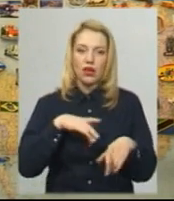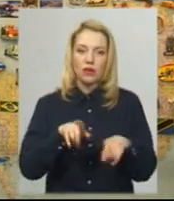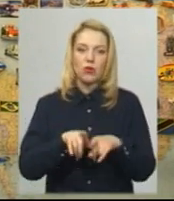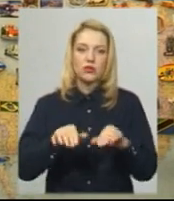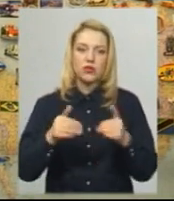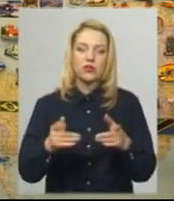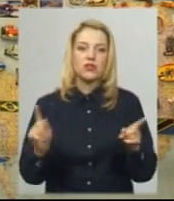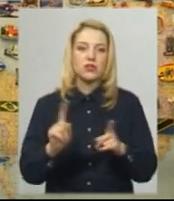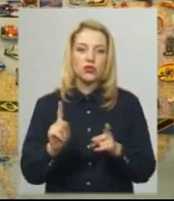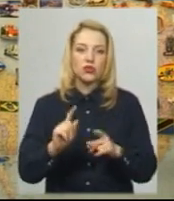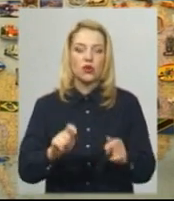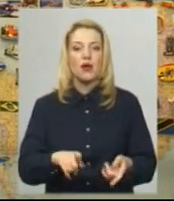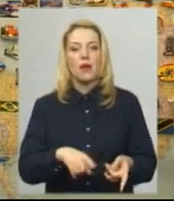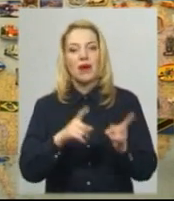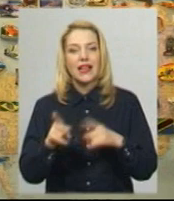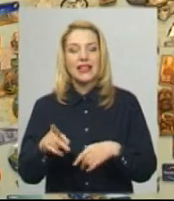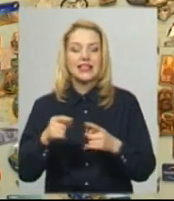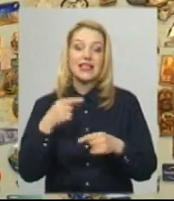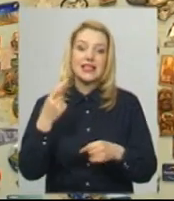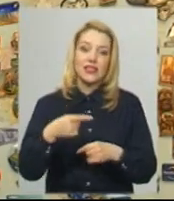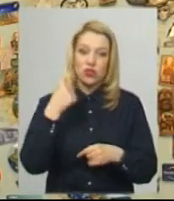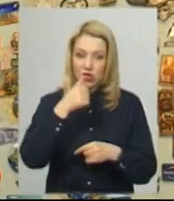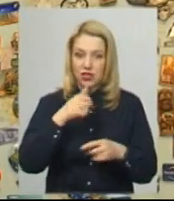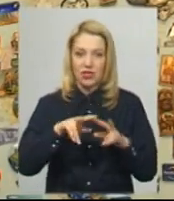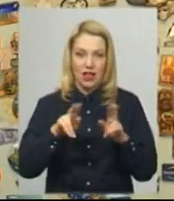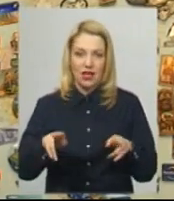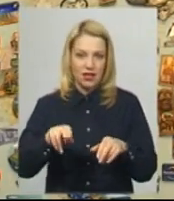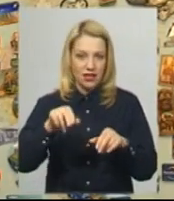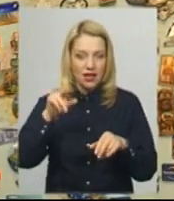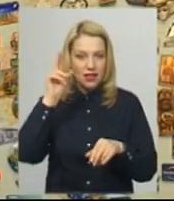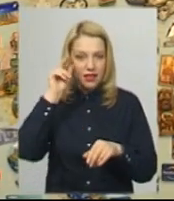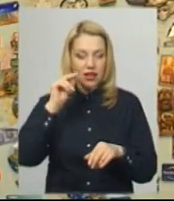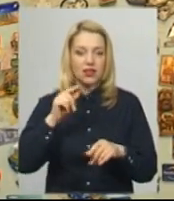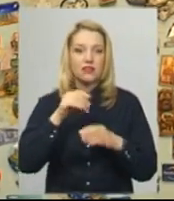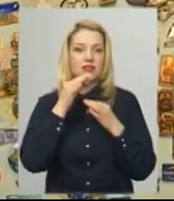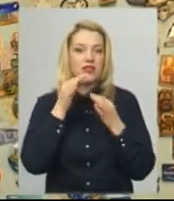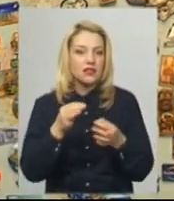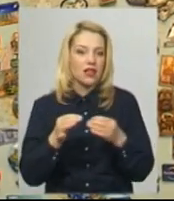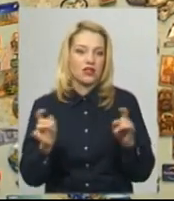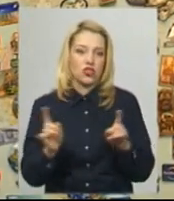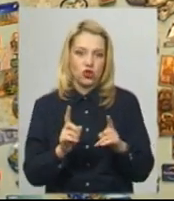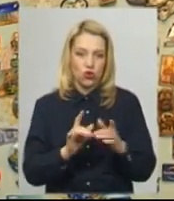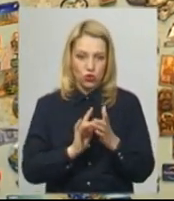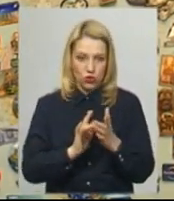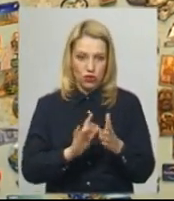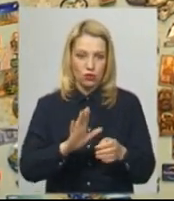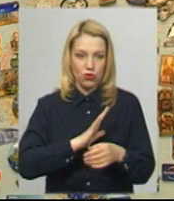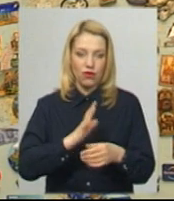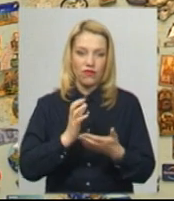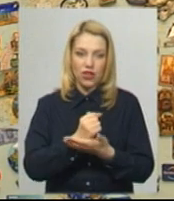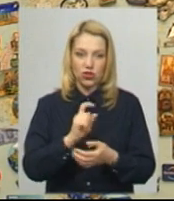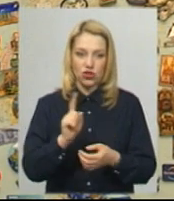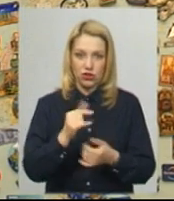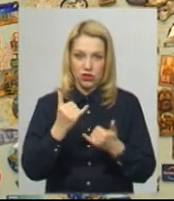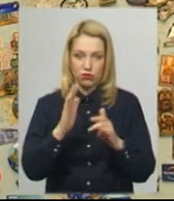що пропонують перенести наслідуючий рік, на ці же саме дати. Тому, щоб сказати, що туристи були у виграші в тому, що вони зараз